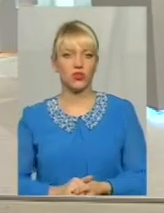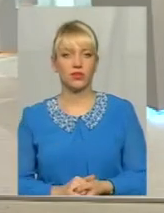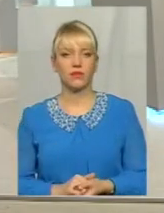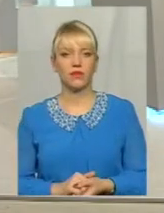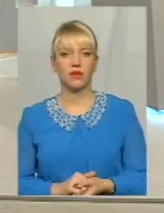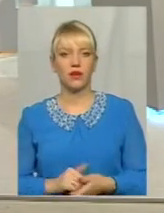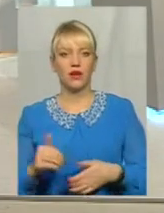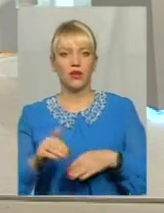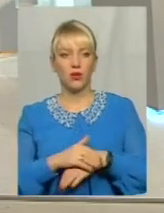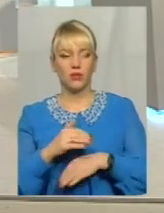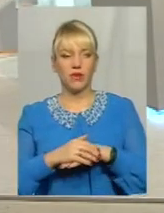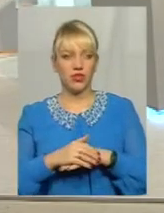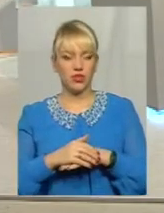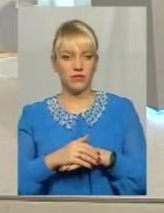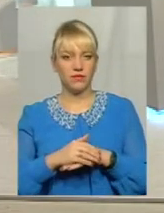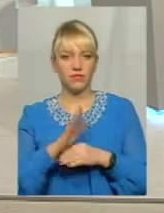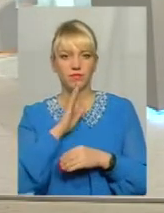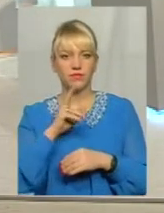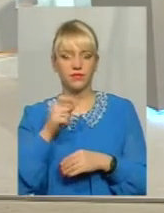Доброго вечора Доброго вечора